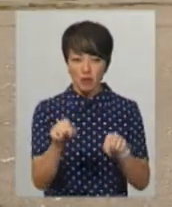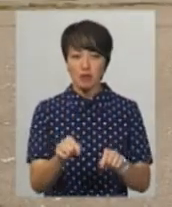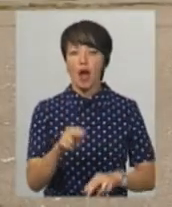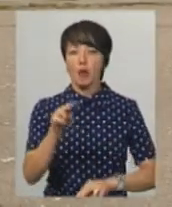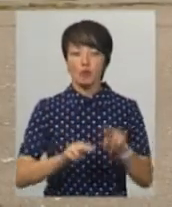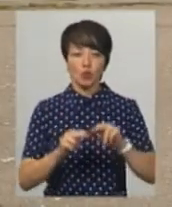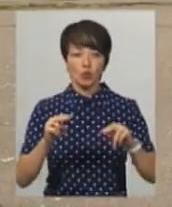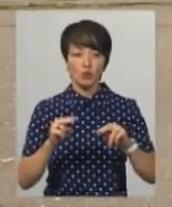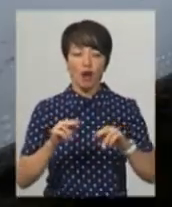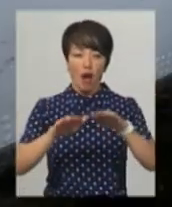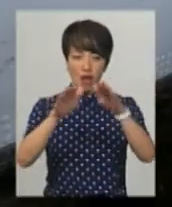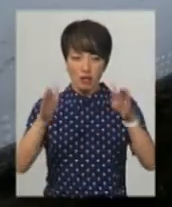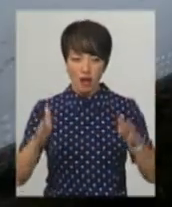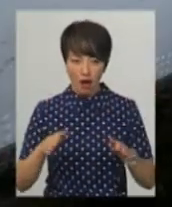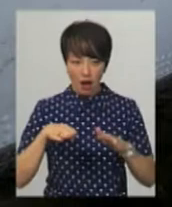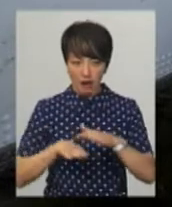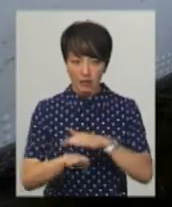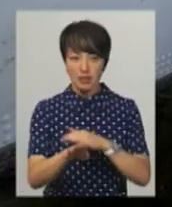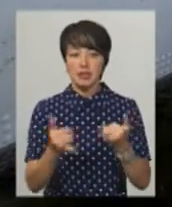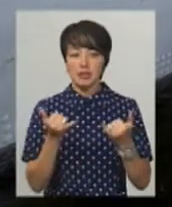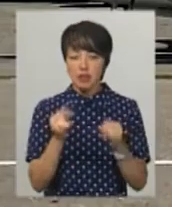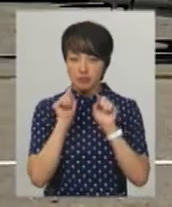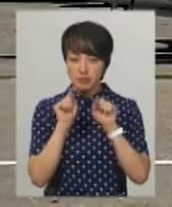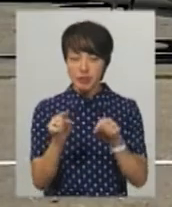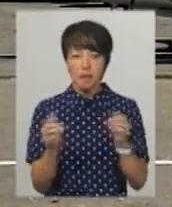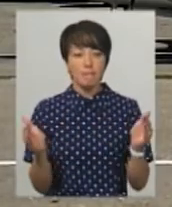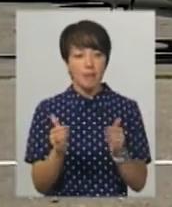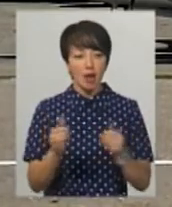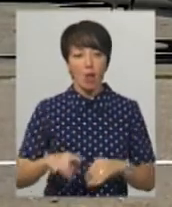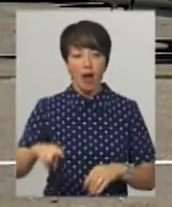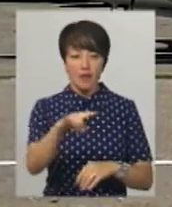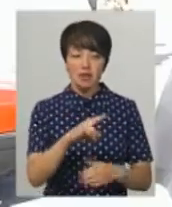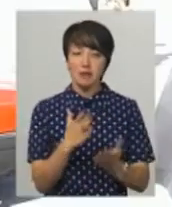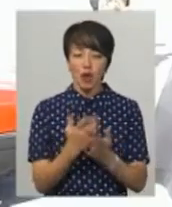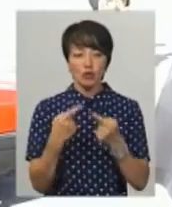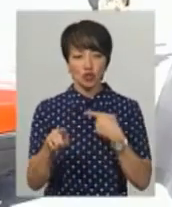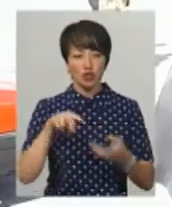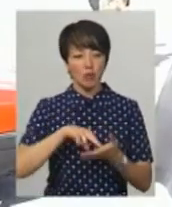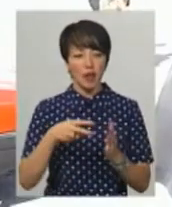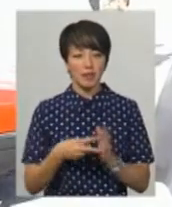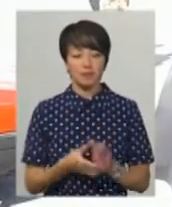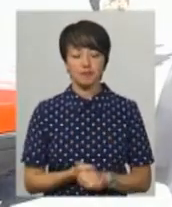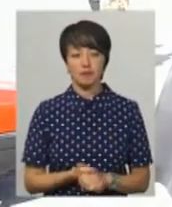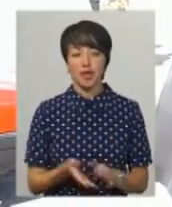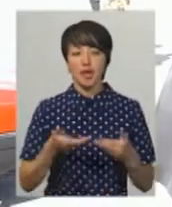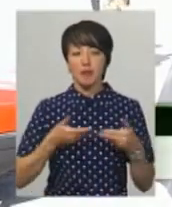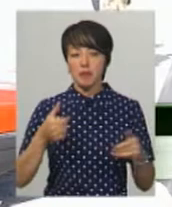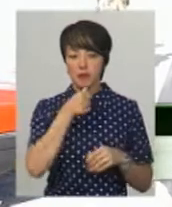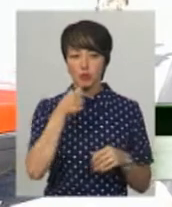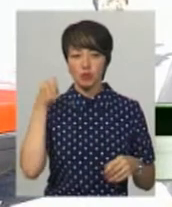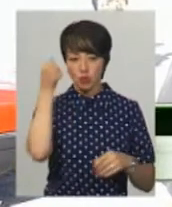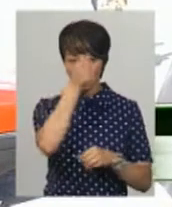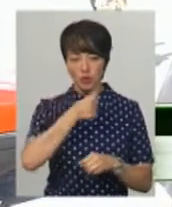будують ангар. Валерій Сорока каже, зараз ставку роблять на малу авіацію та мають і інші плани. Ми в минулому році провели поточний